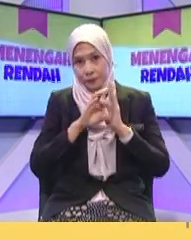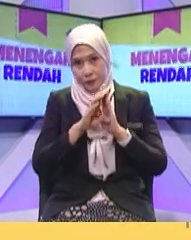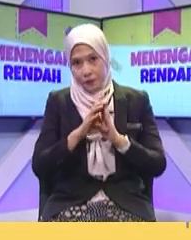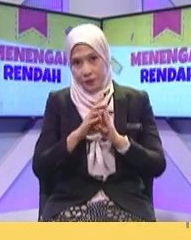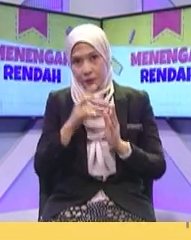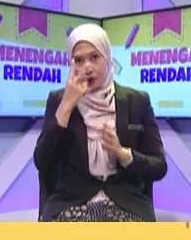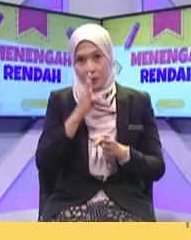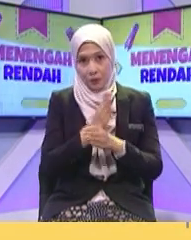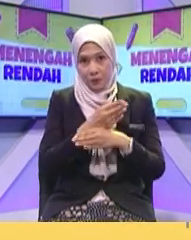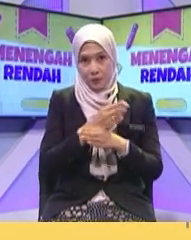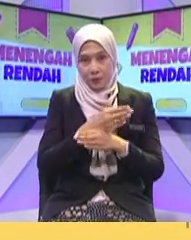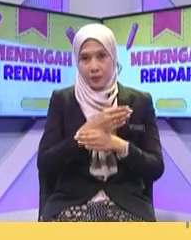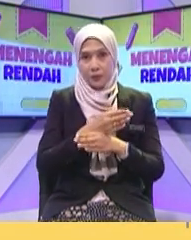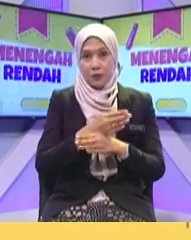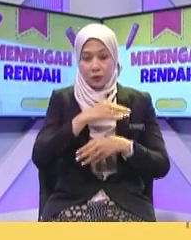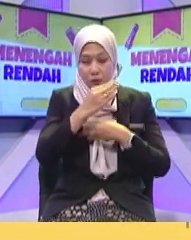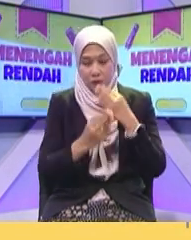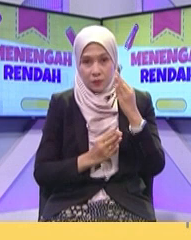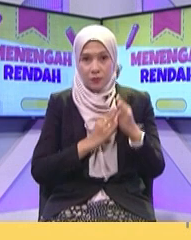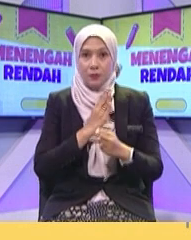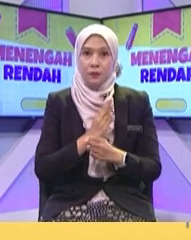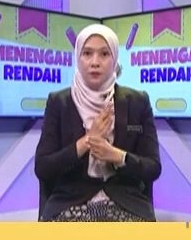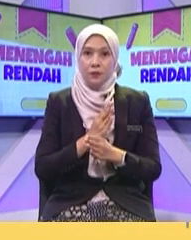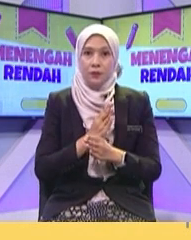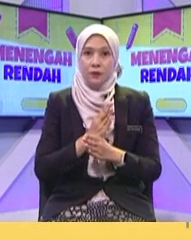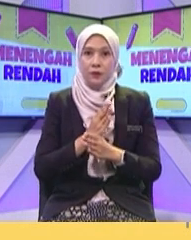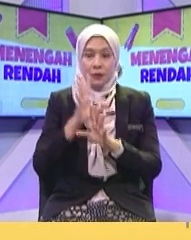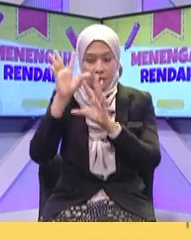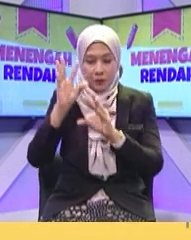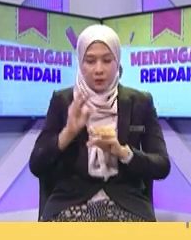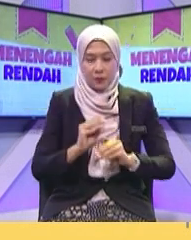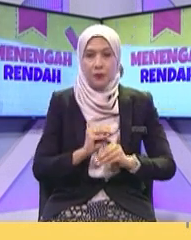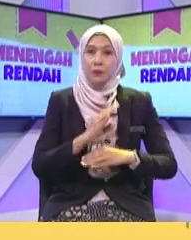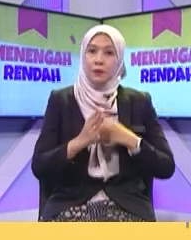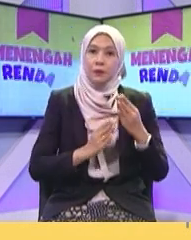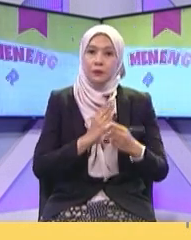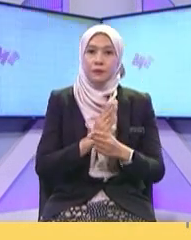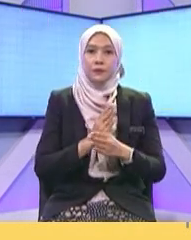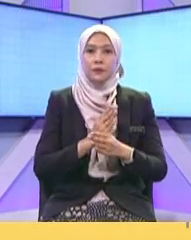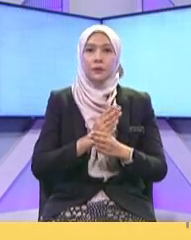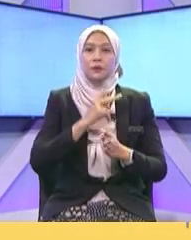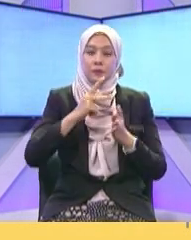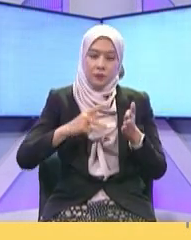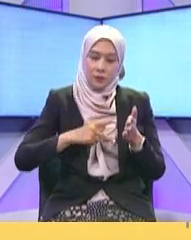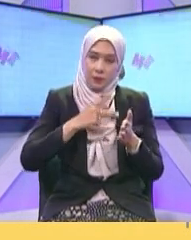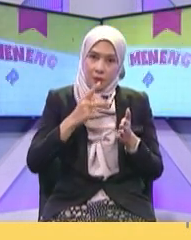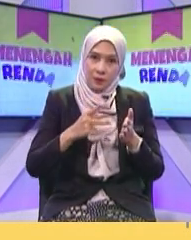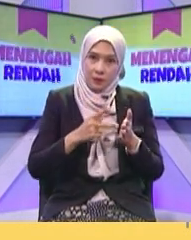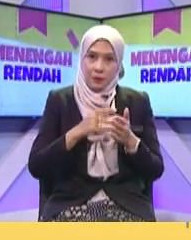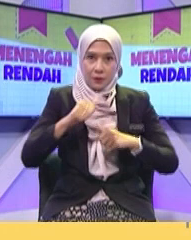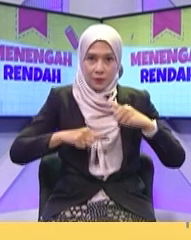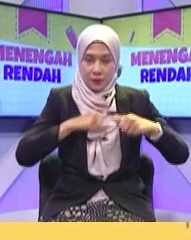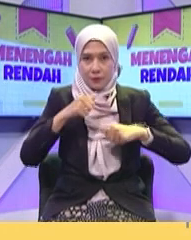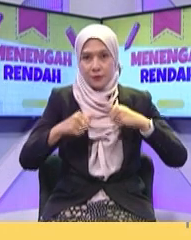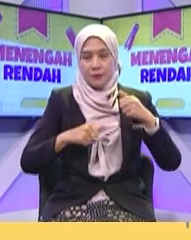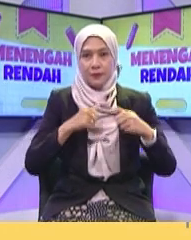Kawasan hutan dan sebagainya Pencerapan bumi Uji kaji Sentifik Dan aplikasi Komunikasi Maksudlah